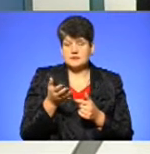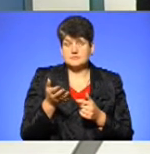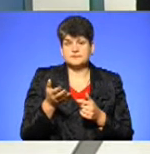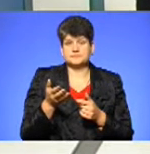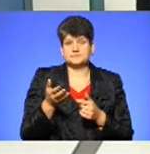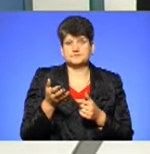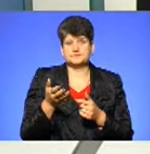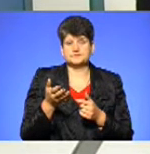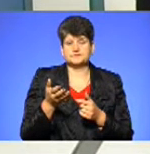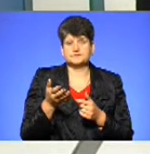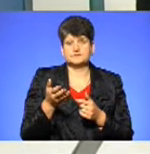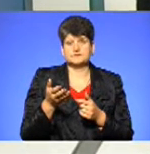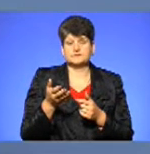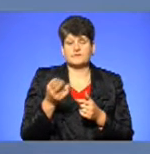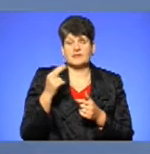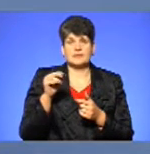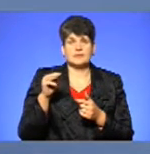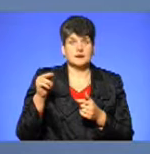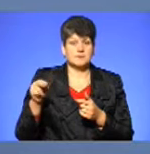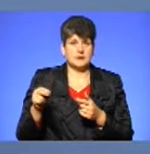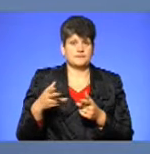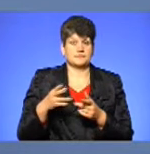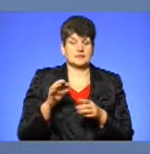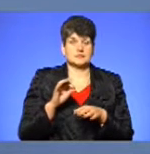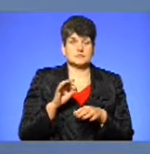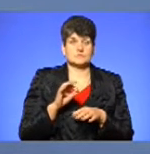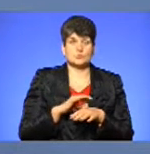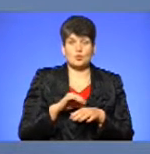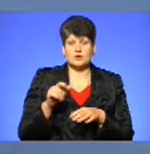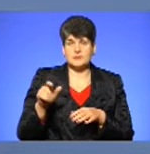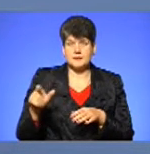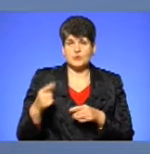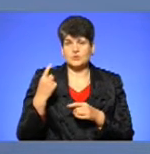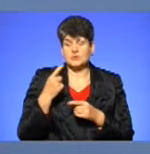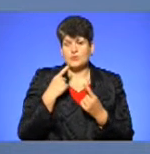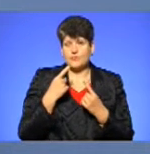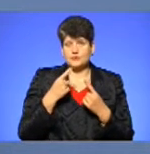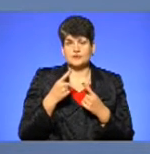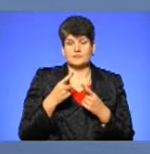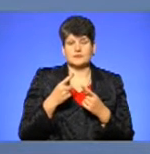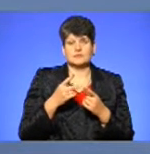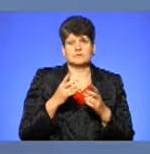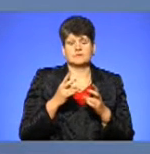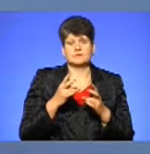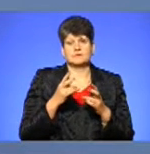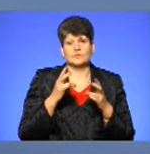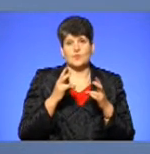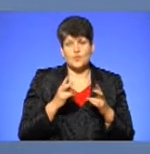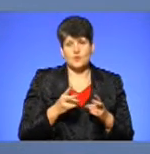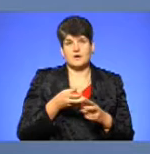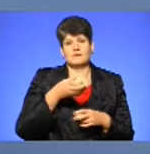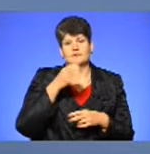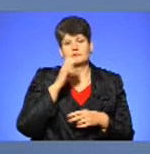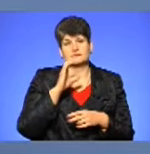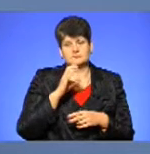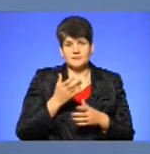ДТП з потерпілими. Тобто, один каже, що він гори заливав і так далі. Також є відповідальність